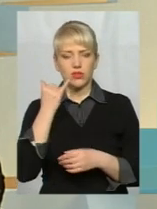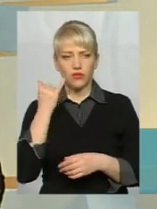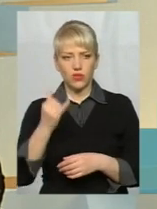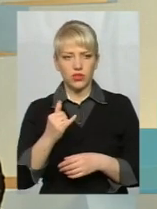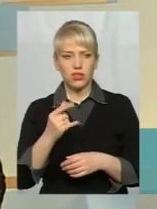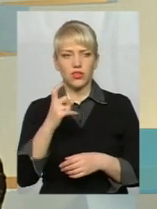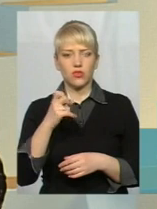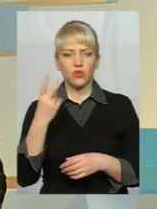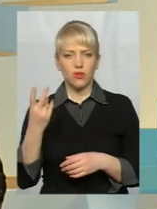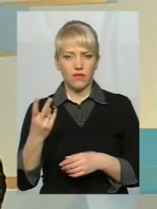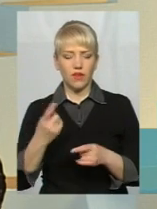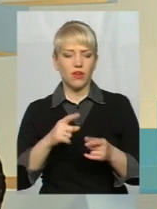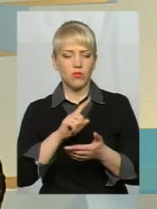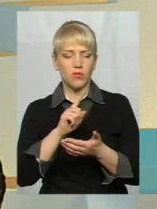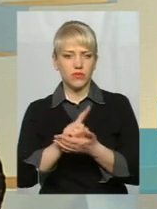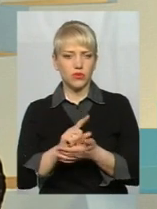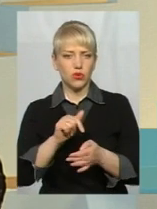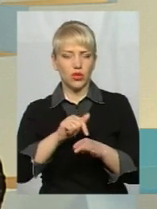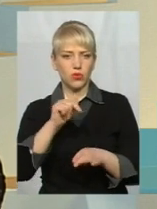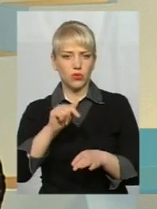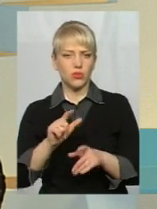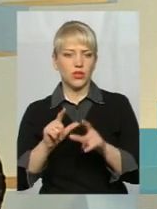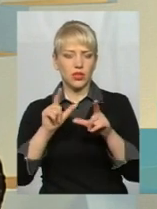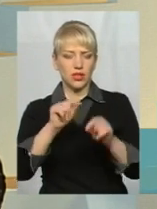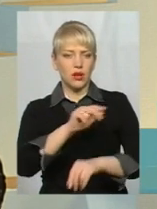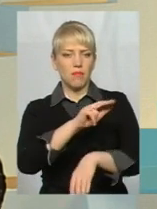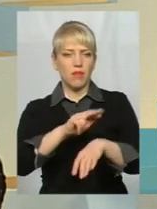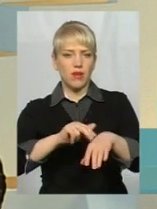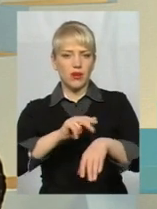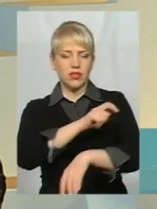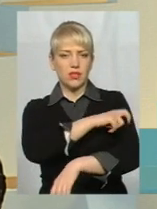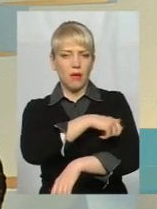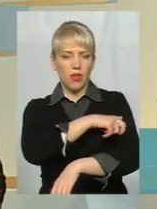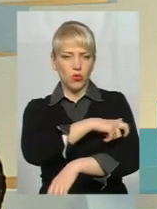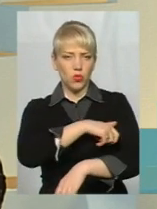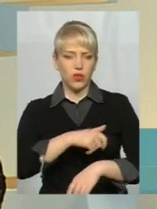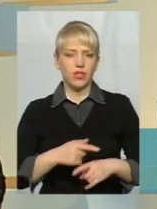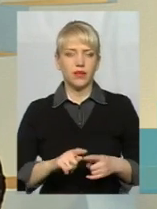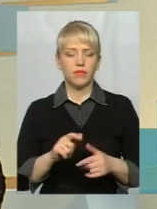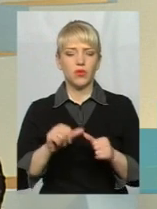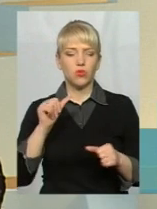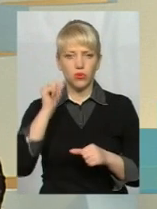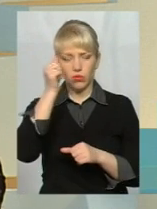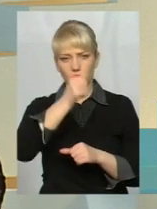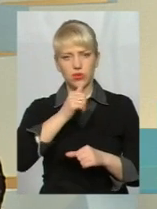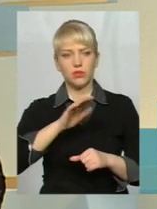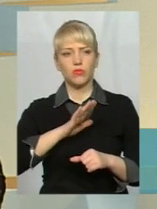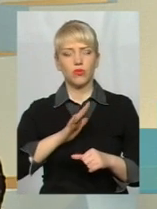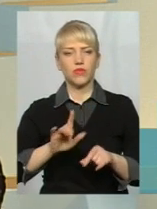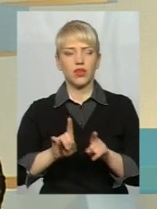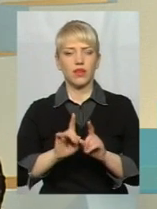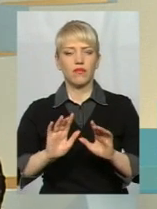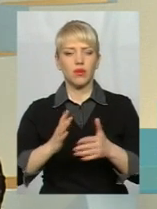працівники як патрульної поліції, так і працівники Хмельницького відділу поліції. Минулого року був випадок.